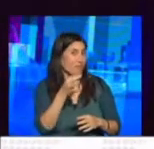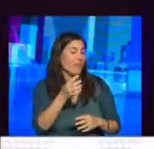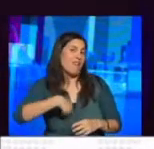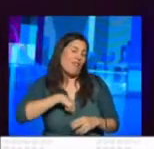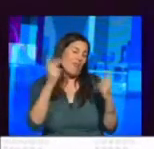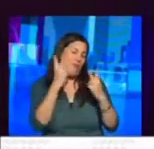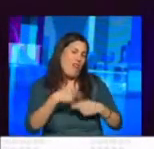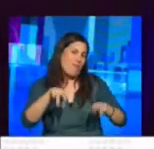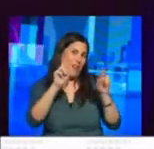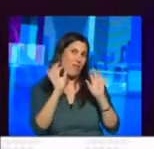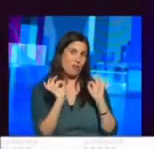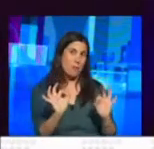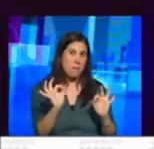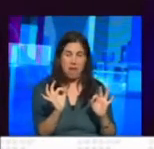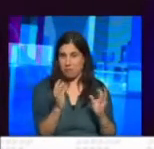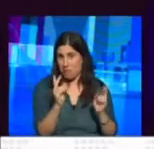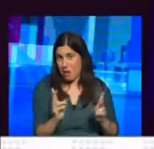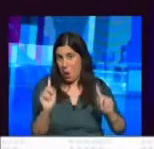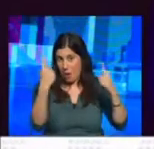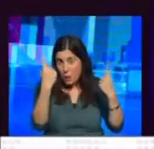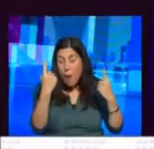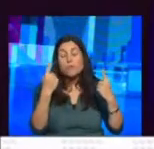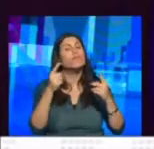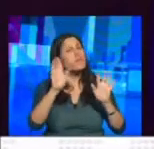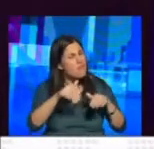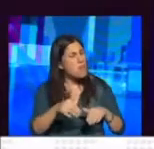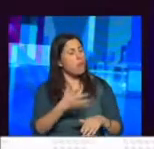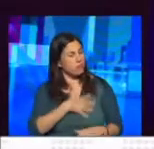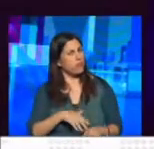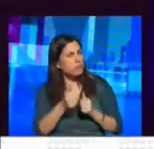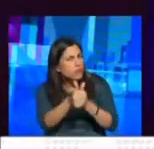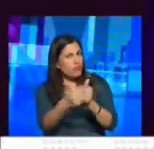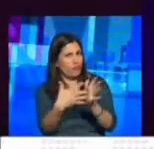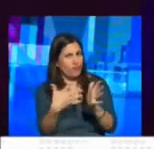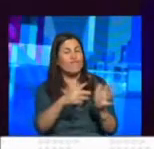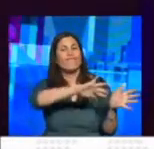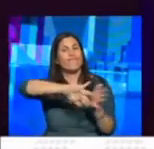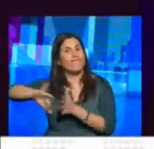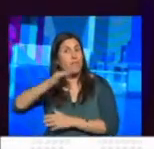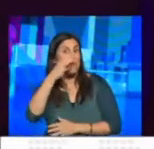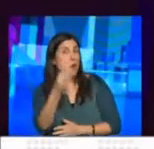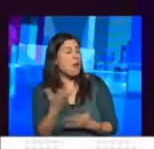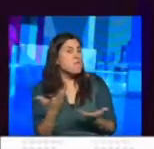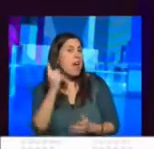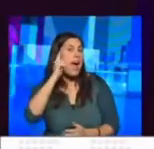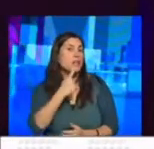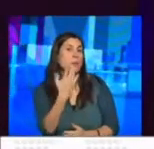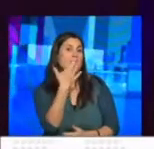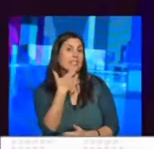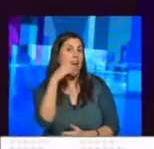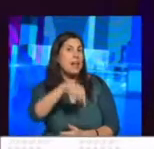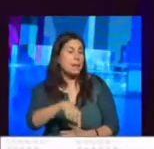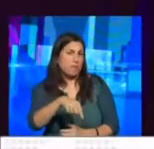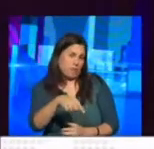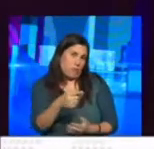כמובן מקווים שבאמת אולי זה יכול לקרות משם אפילו נרצה מאוד לעקוב אחרי זה אני רוצה לשאול אותך איך החירשים הישראלים